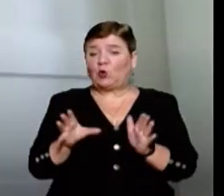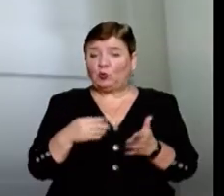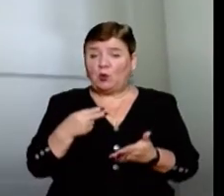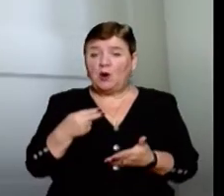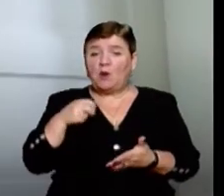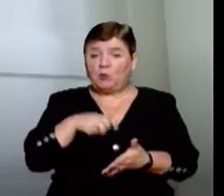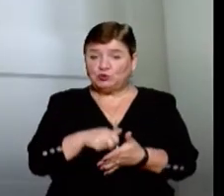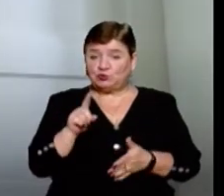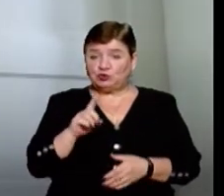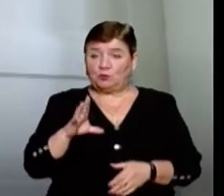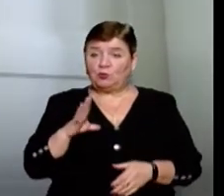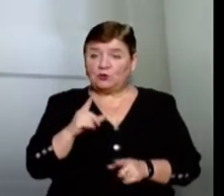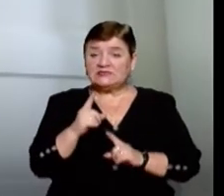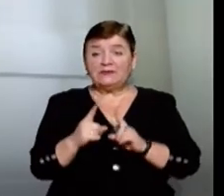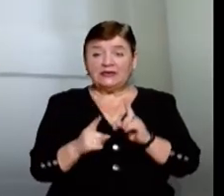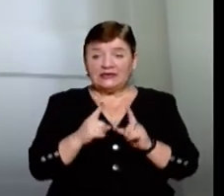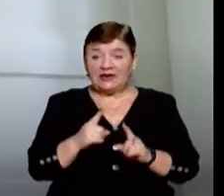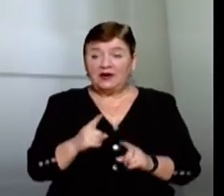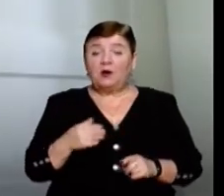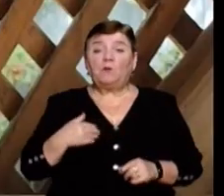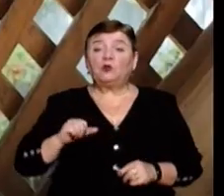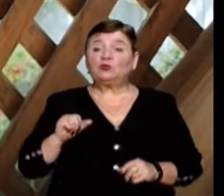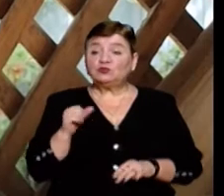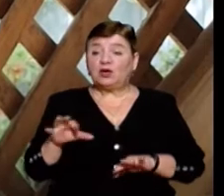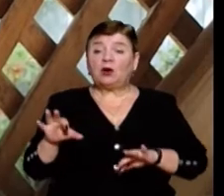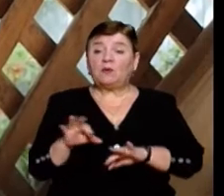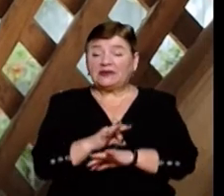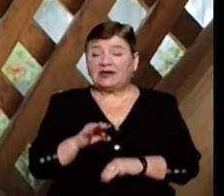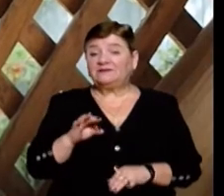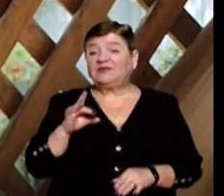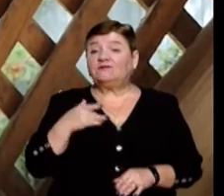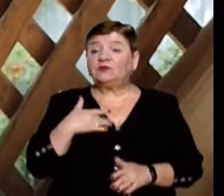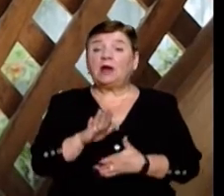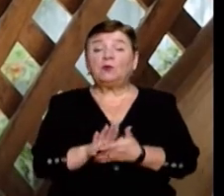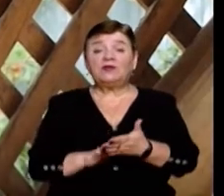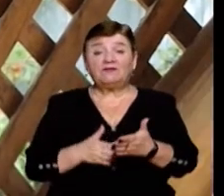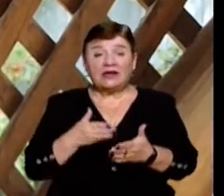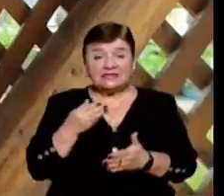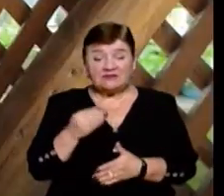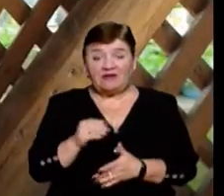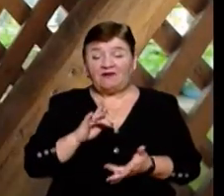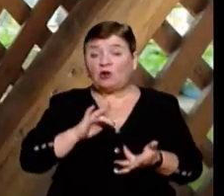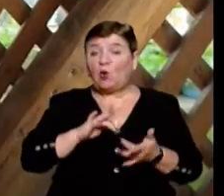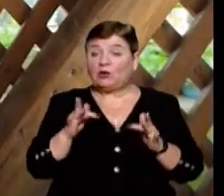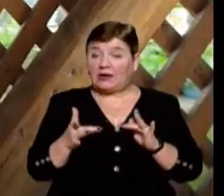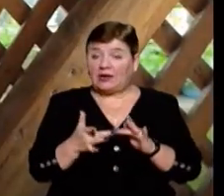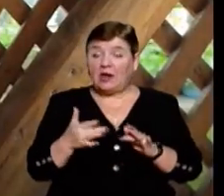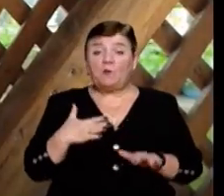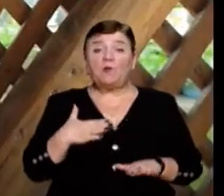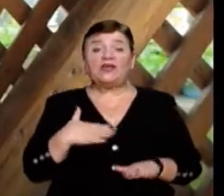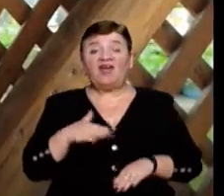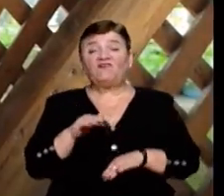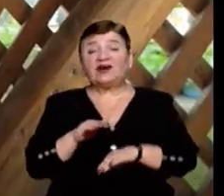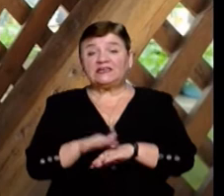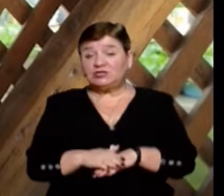Скористалися можливістю змінити виборчу адресу подружжя Романа та Ірини. Вони подавали заяву онлайн. Оскільки моє фактичне місце